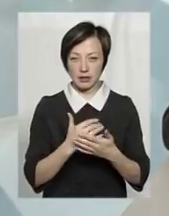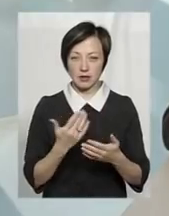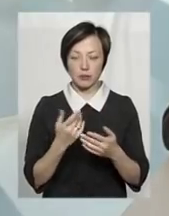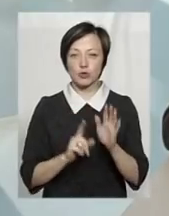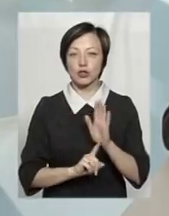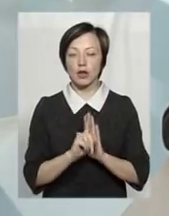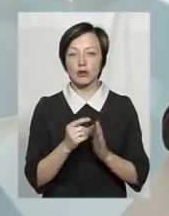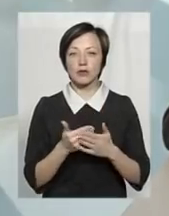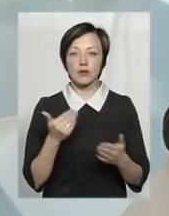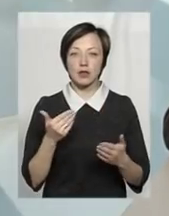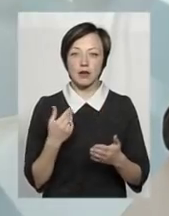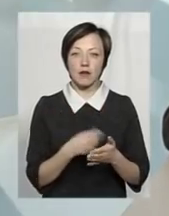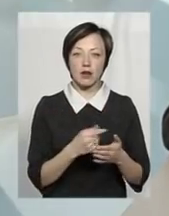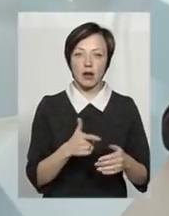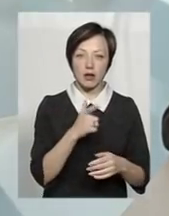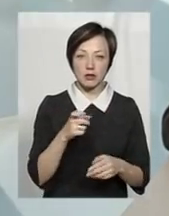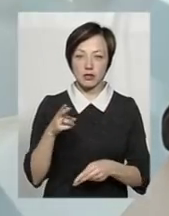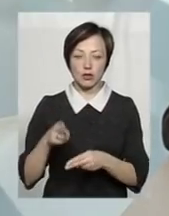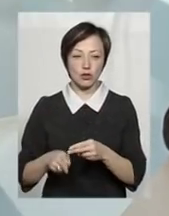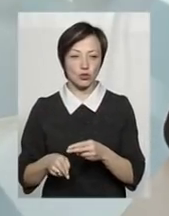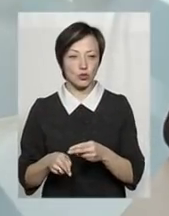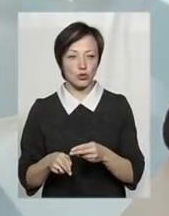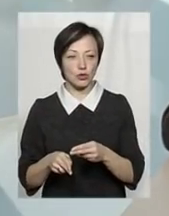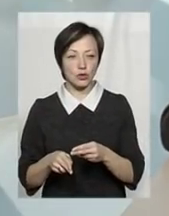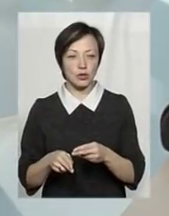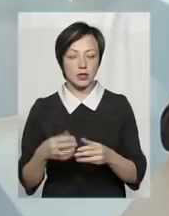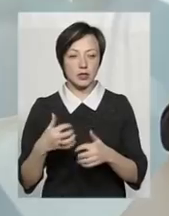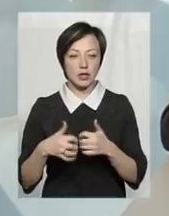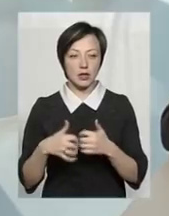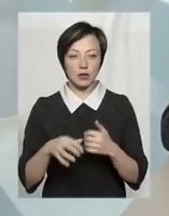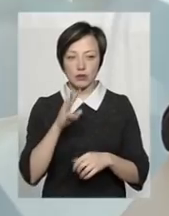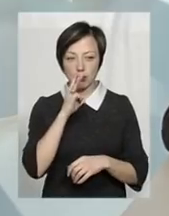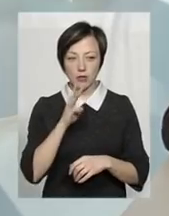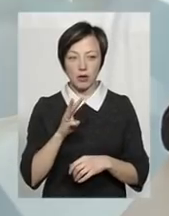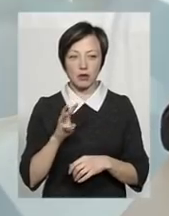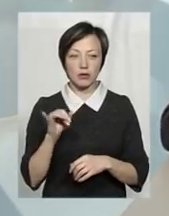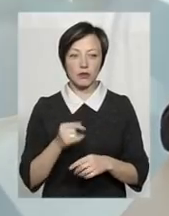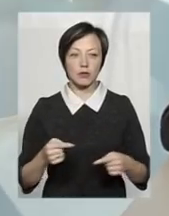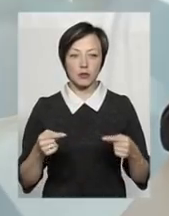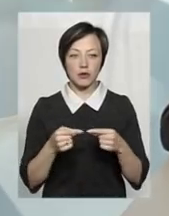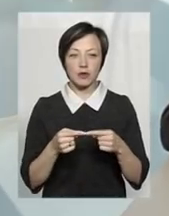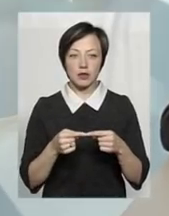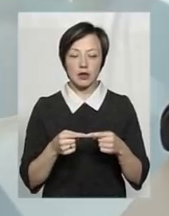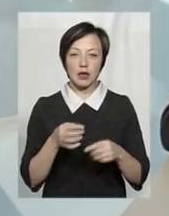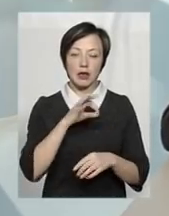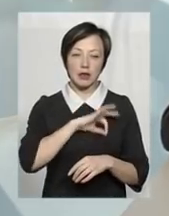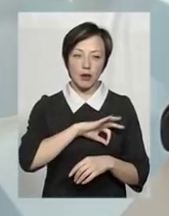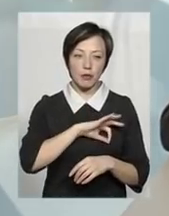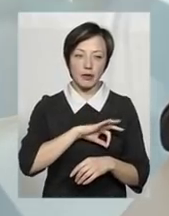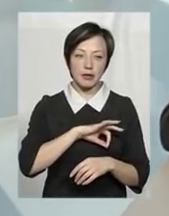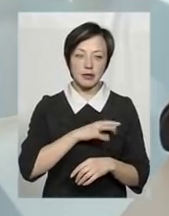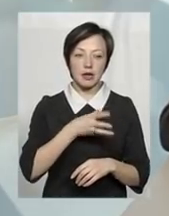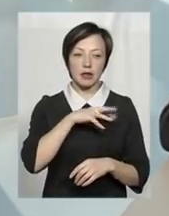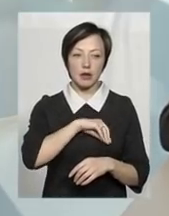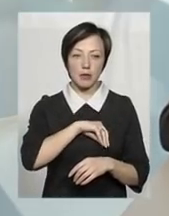Починаючи від вартості газу, закінчуючи середньою заробітною платою. Відповідно, і рентабельність підприємства, якщо